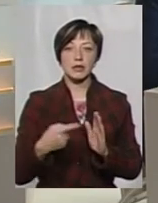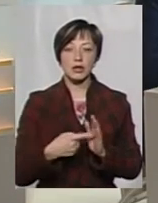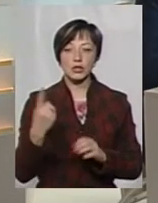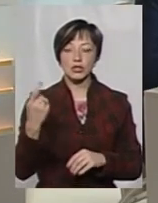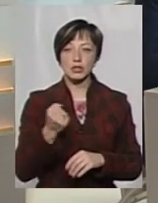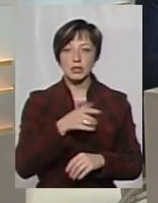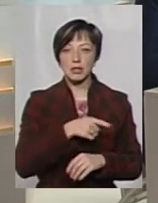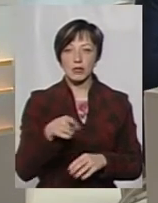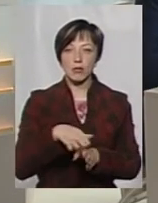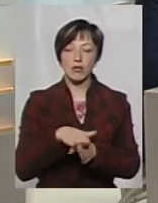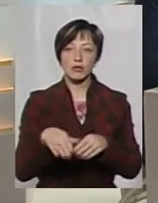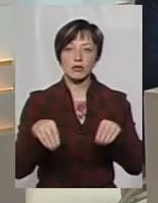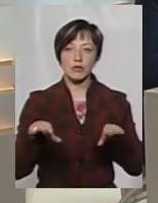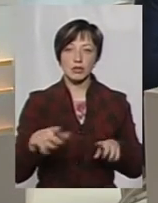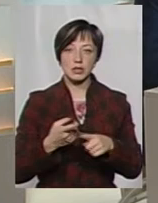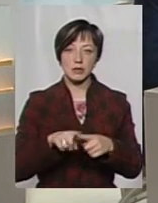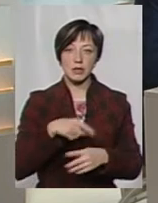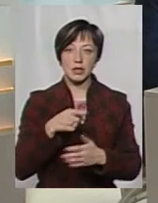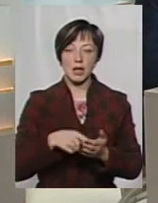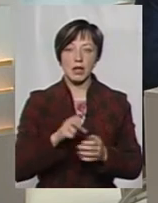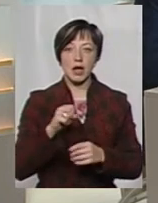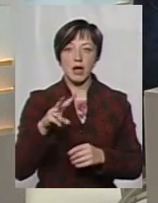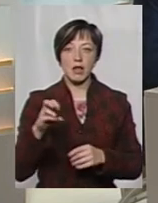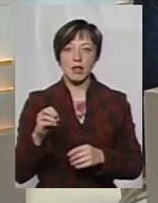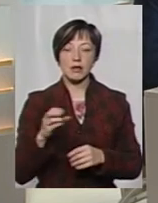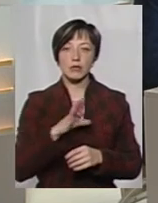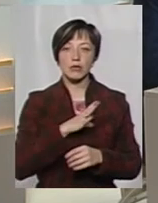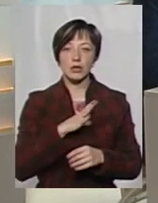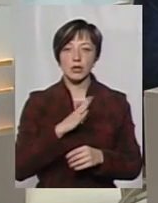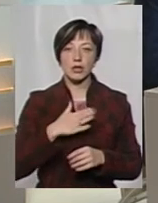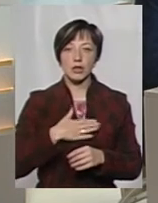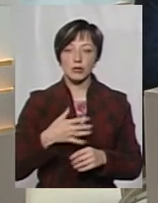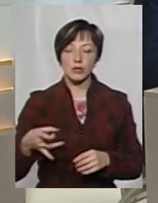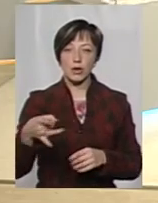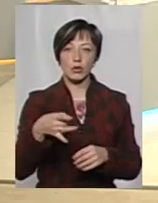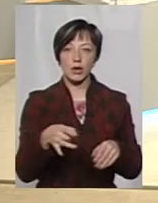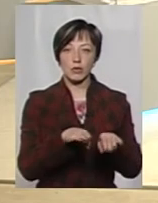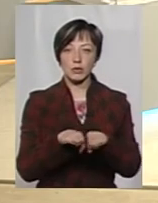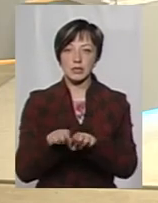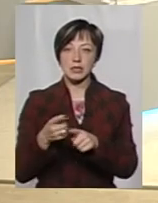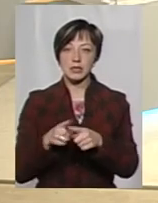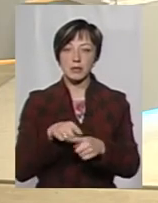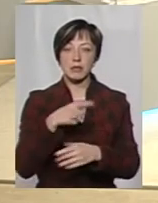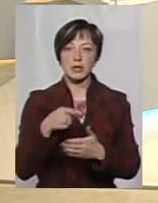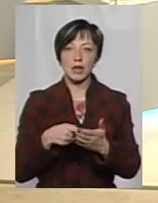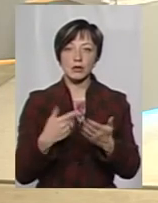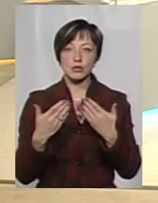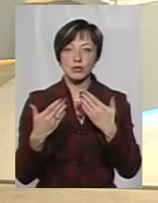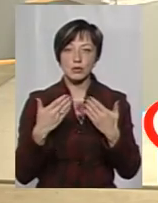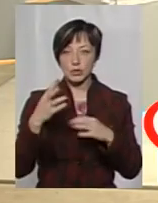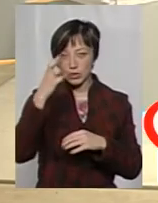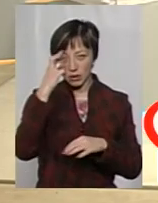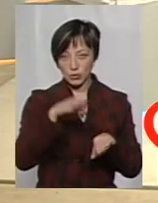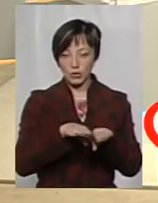тижневий термін повністю ми вирішили дане питання. Але це питання, які були на нашому регіональному рівні. Це питання стосується, мабуть,